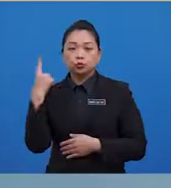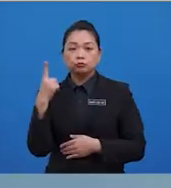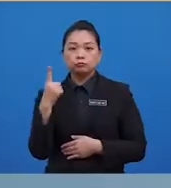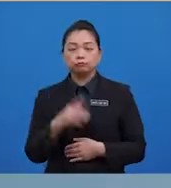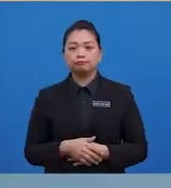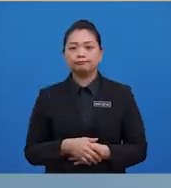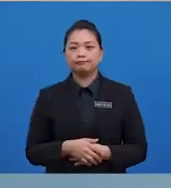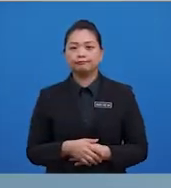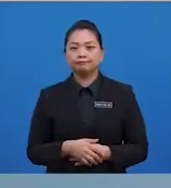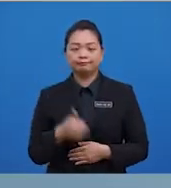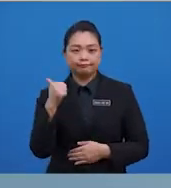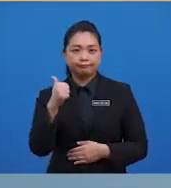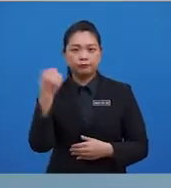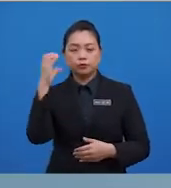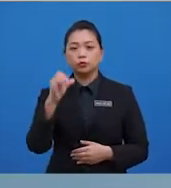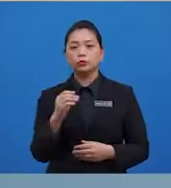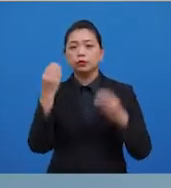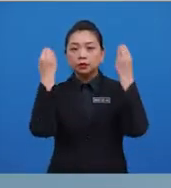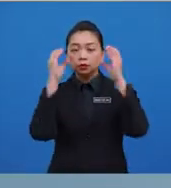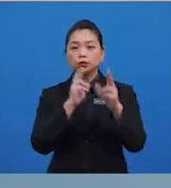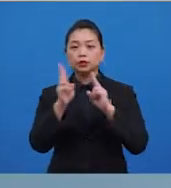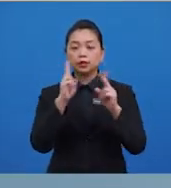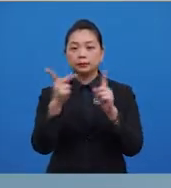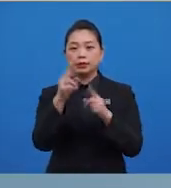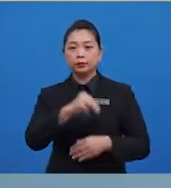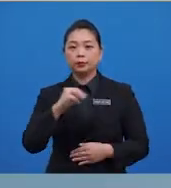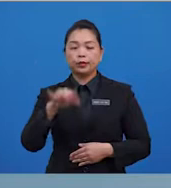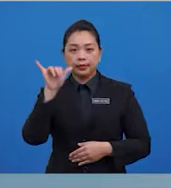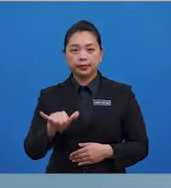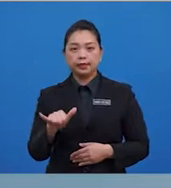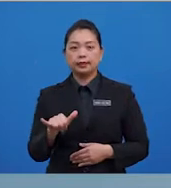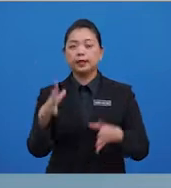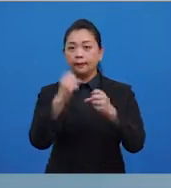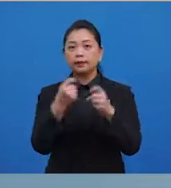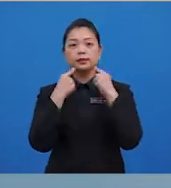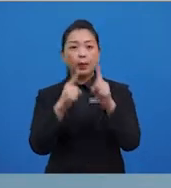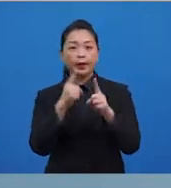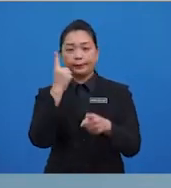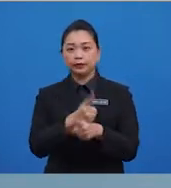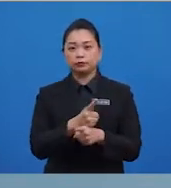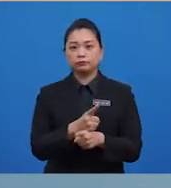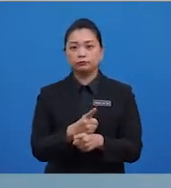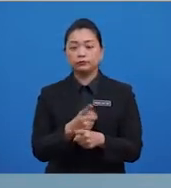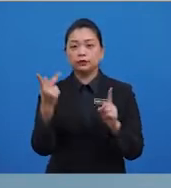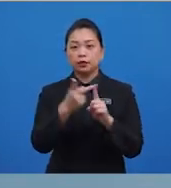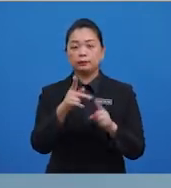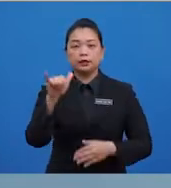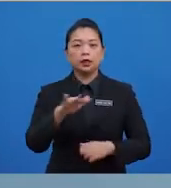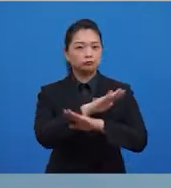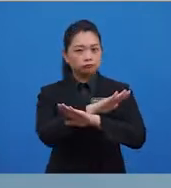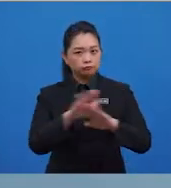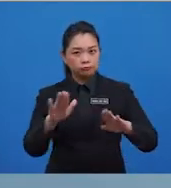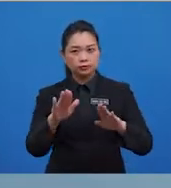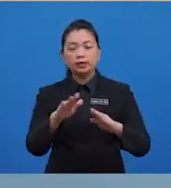Syabas, cikgu ucapkan kepada murid-murid yang mendapat jawapan betul. Kepada yang tidak,